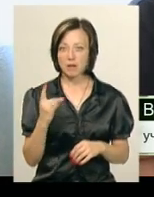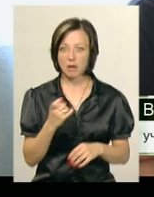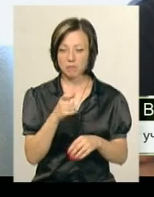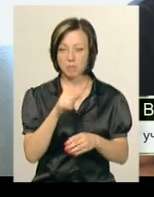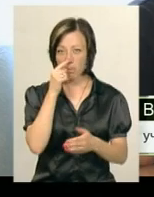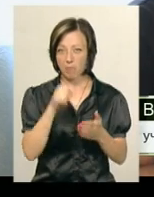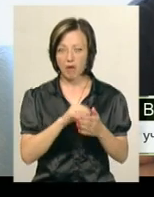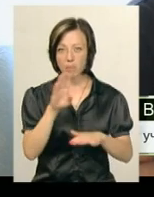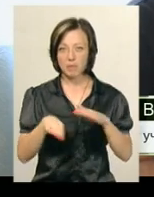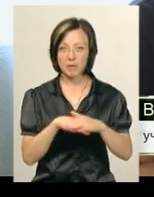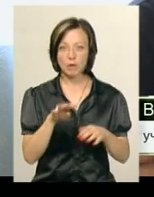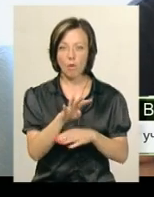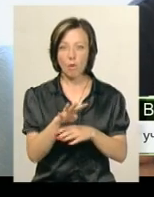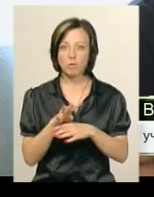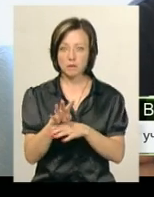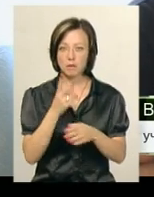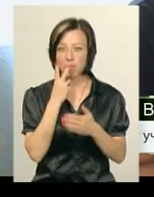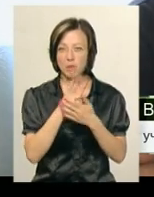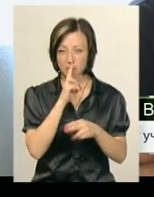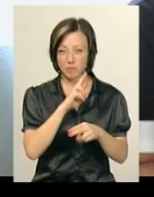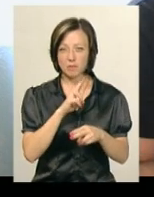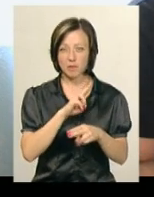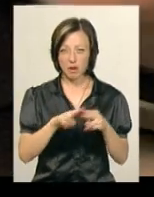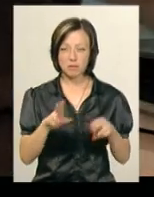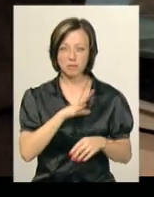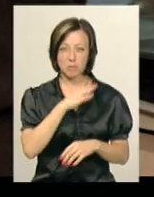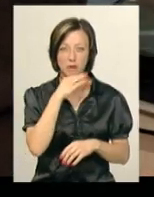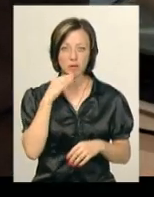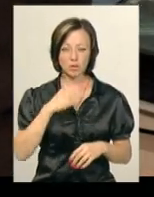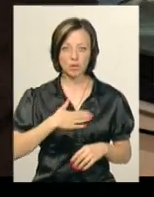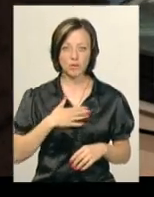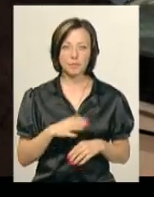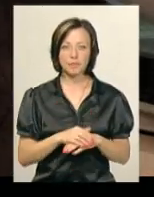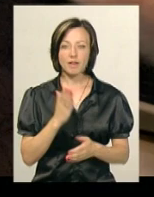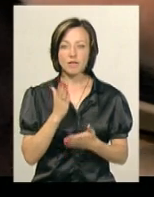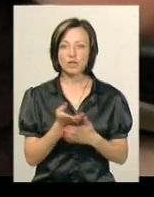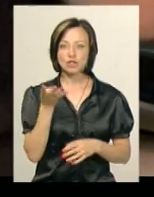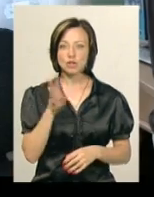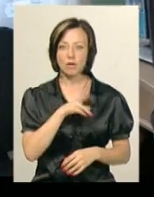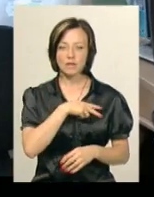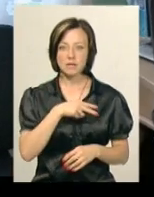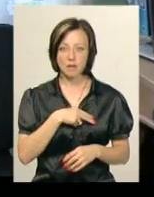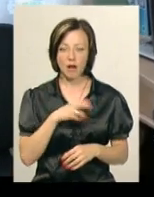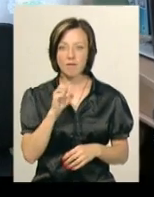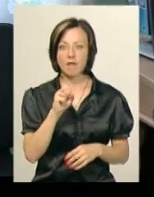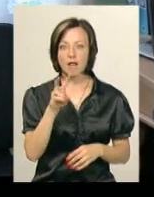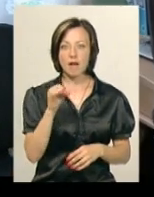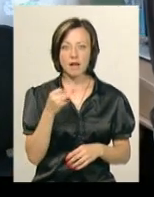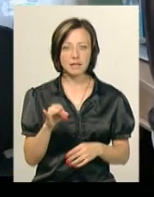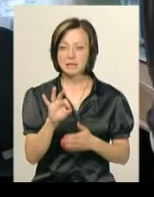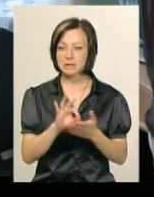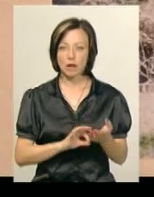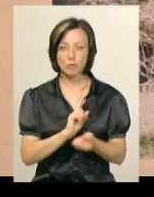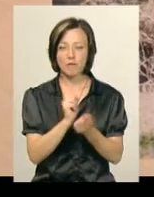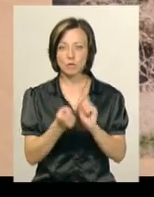підобстріли і бачив втрат багато наших. Володар чотирьох відзнак Валерій не одразу зміг повернутися до